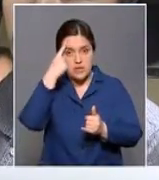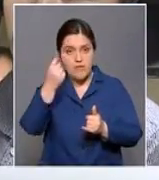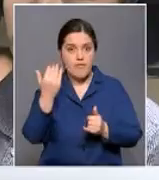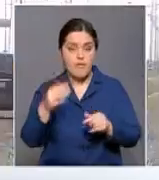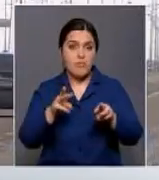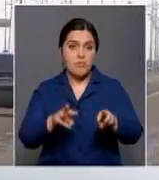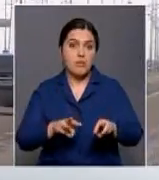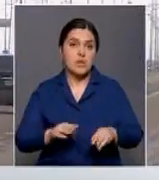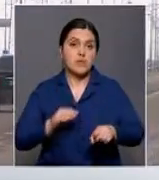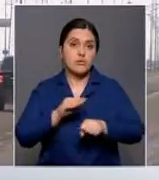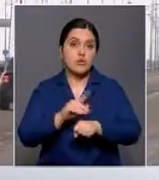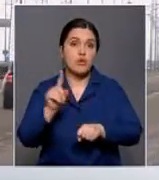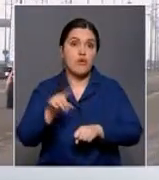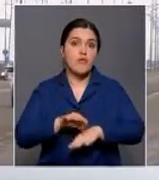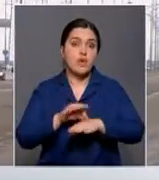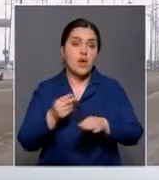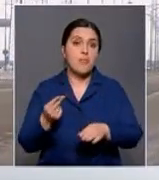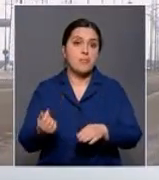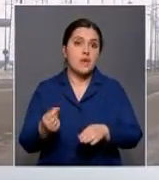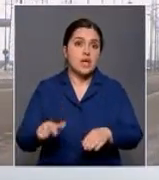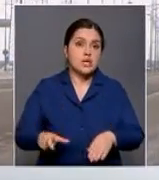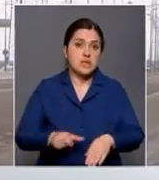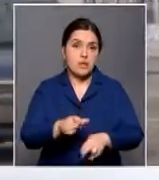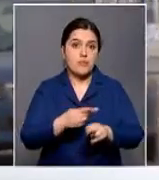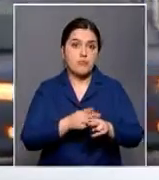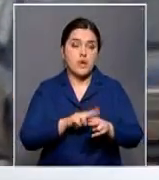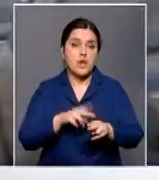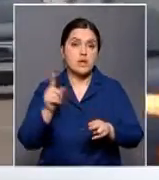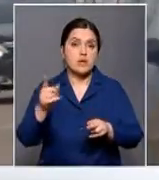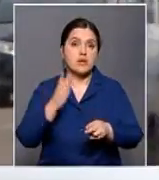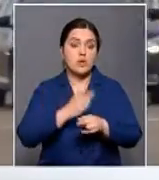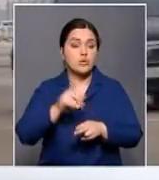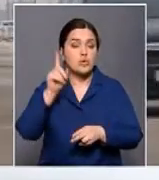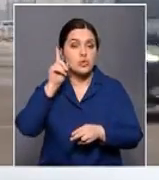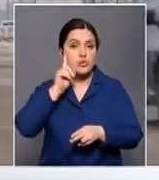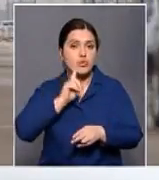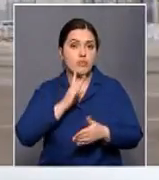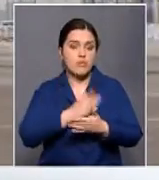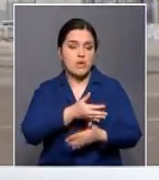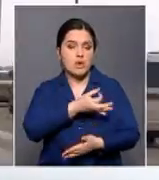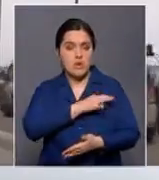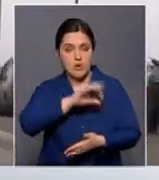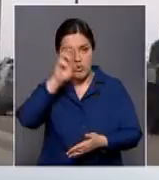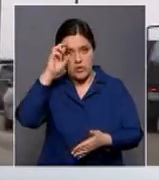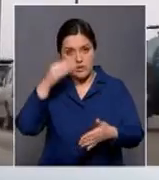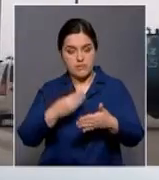министерстве, добавив, что ввод платных дорог – это большая разгрузка для бюджета страны.